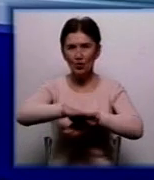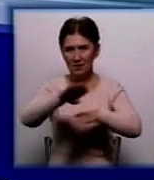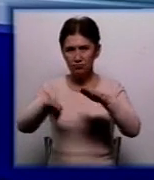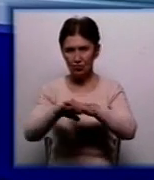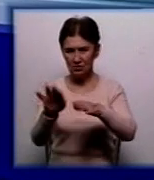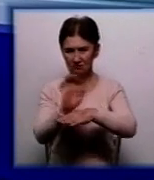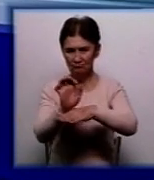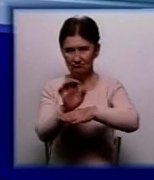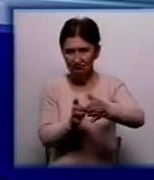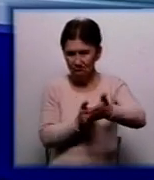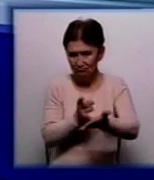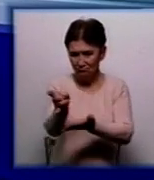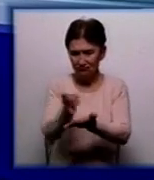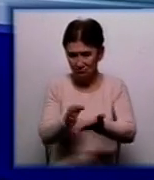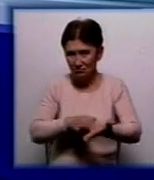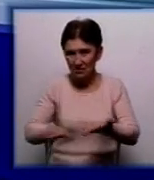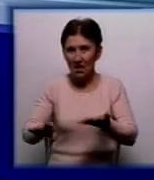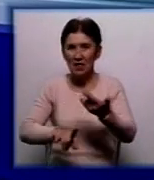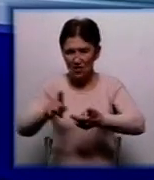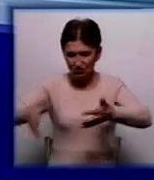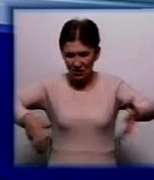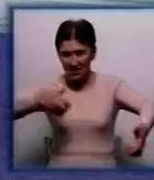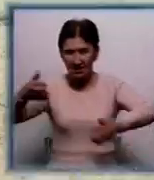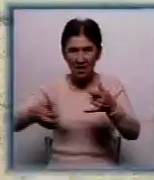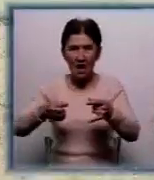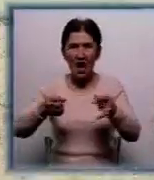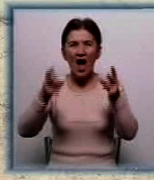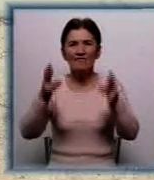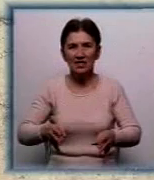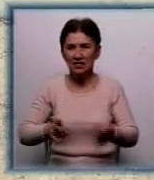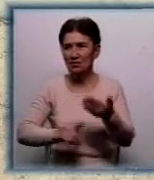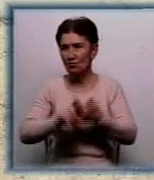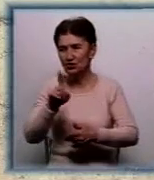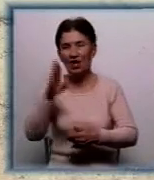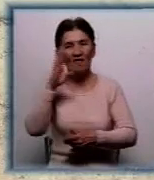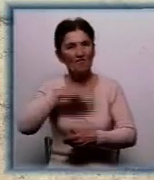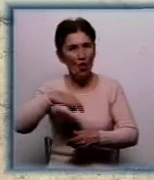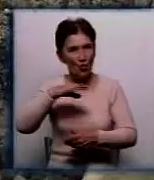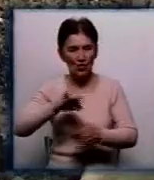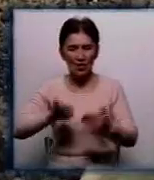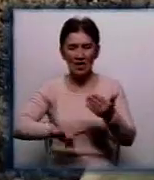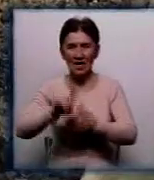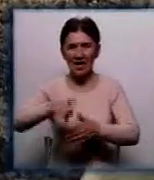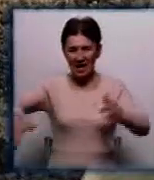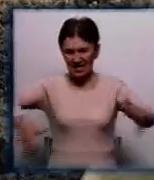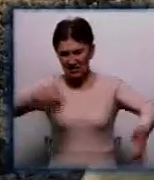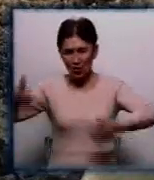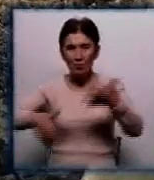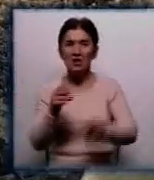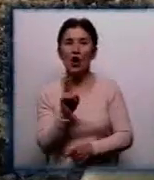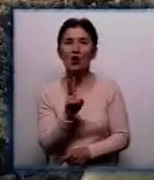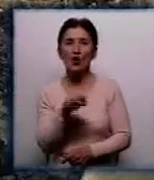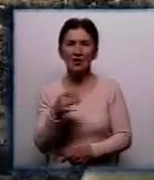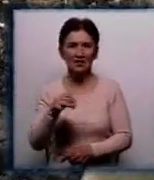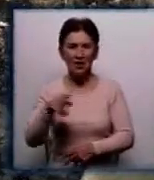рух транспорту обмежили та розпочали аварійні роботи. Спершу відкачали стічні води та розкопали колектор. Він збудований у 60